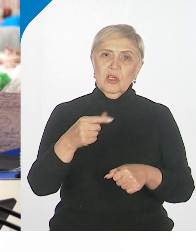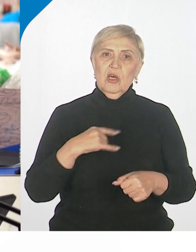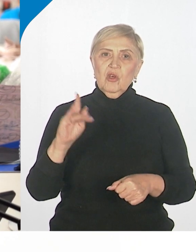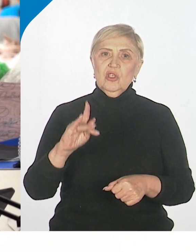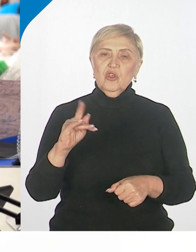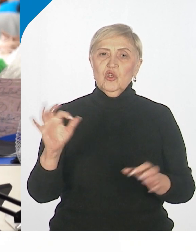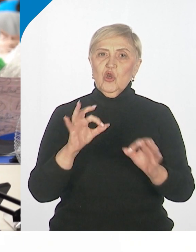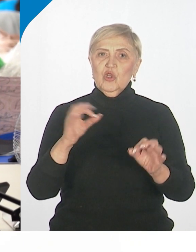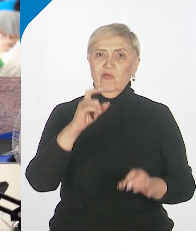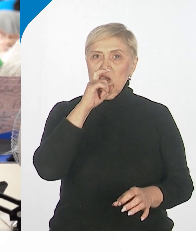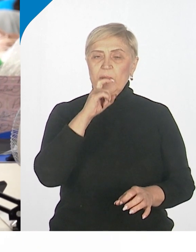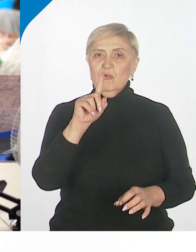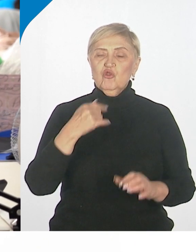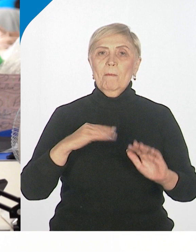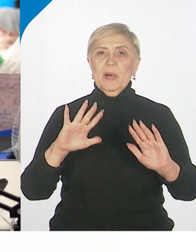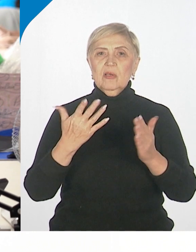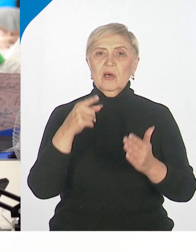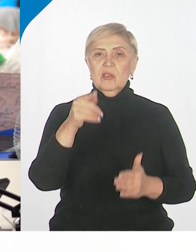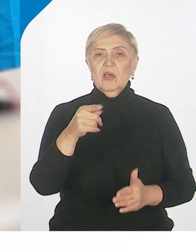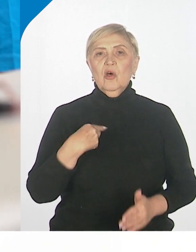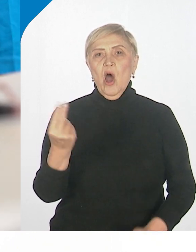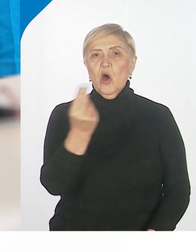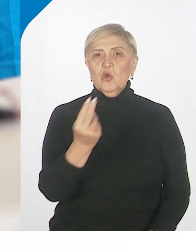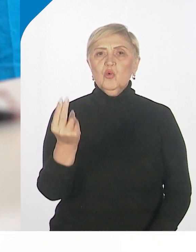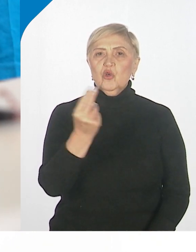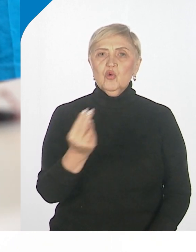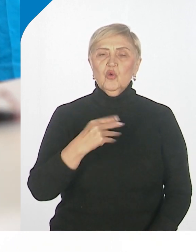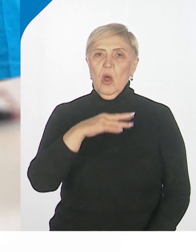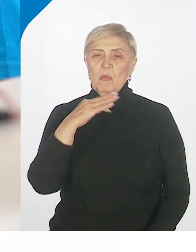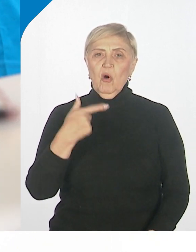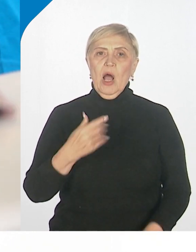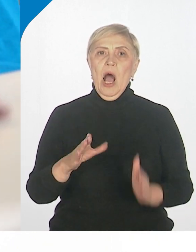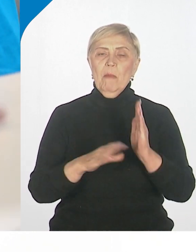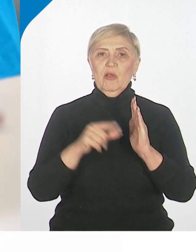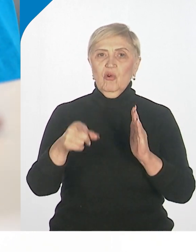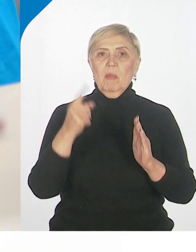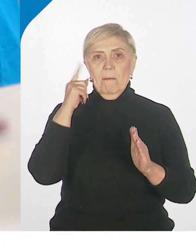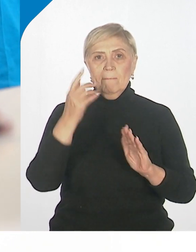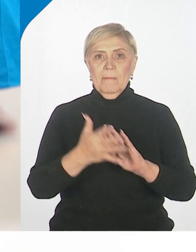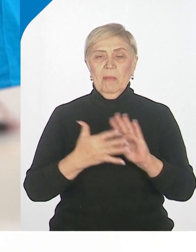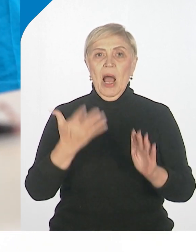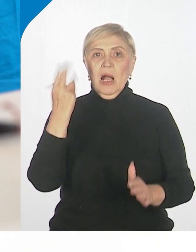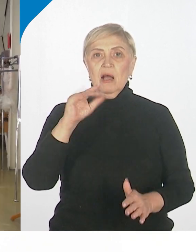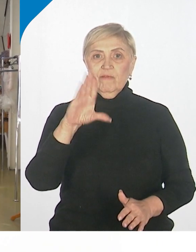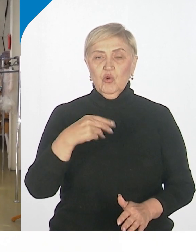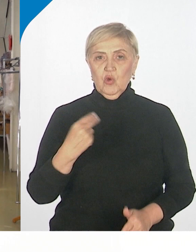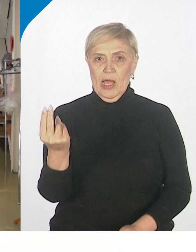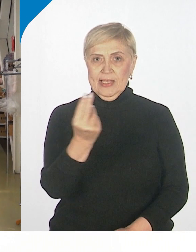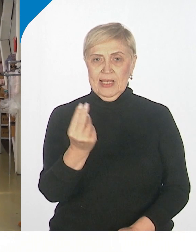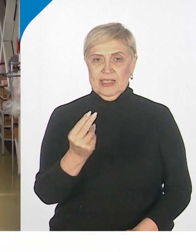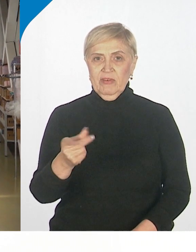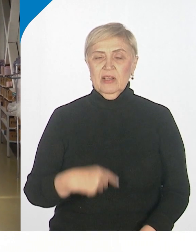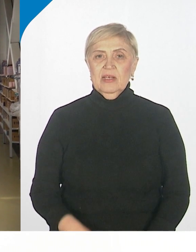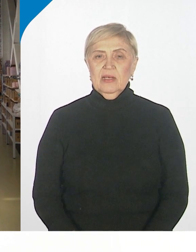вообще происходит ты рисуешь рисуешь рисуешь рисуешь и потом уже понимаешь что когда ты нарисовала там эскизы